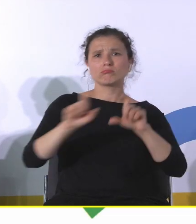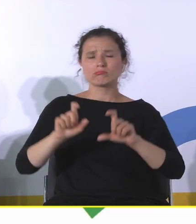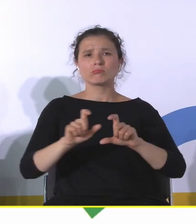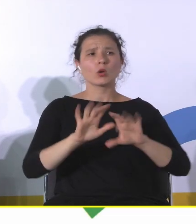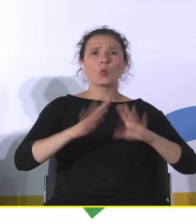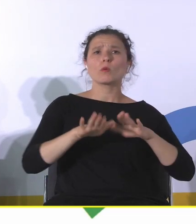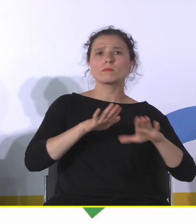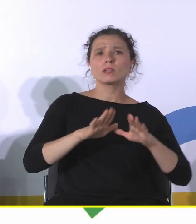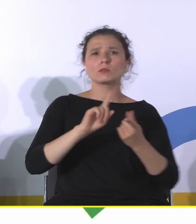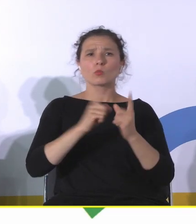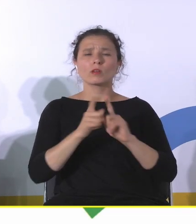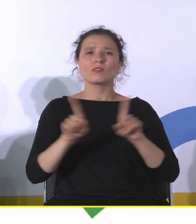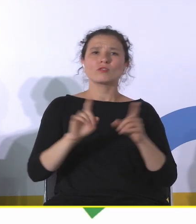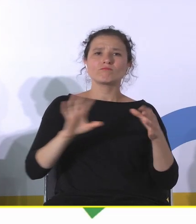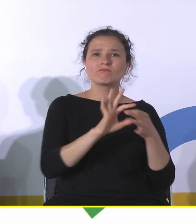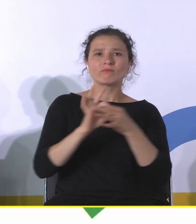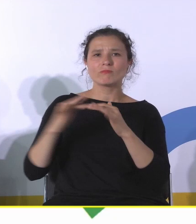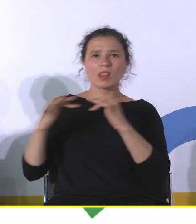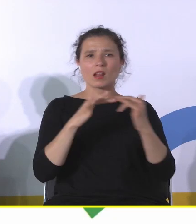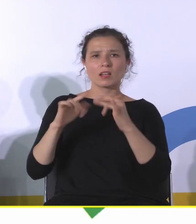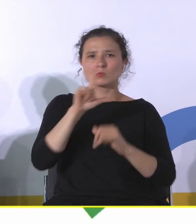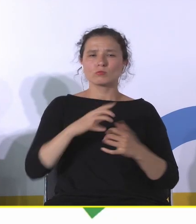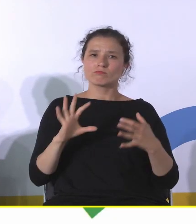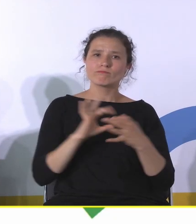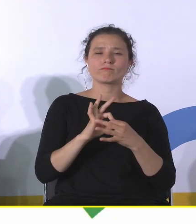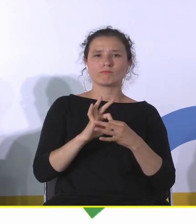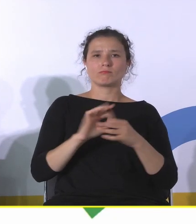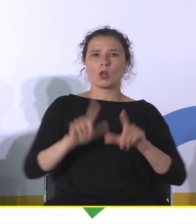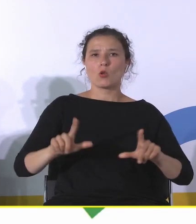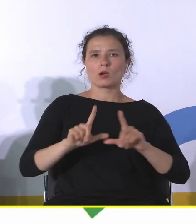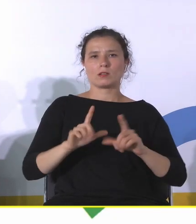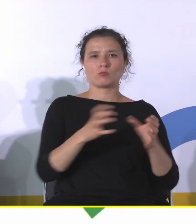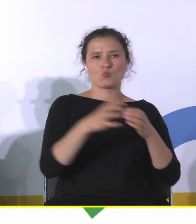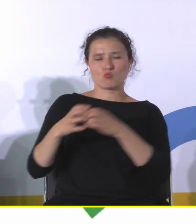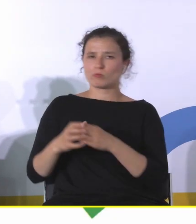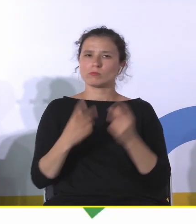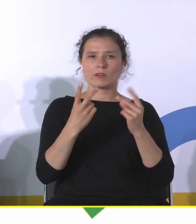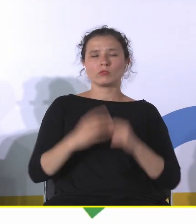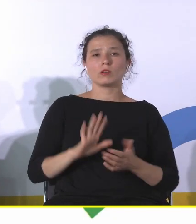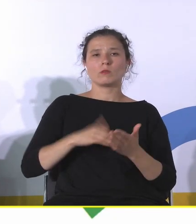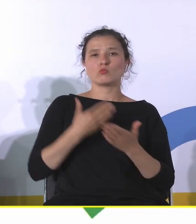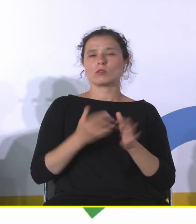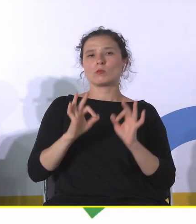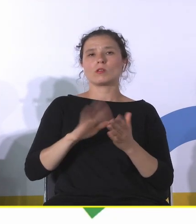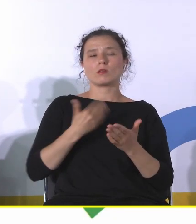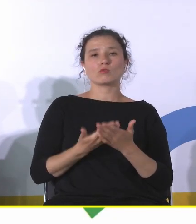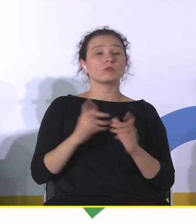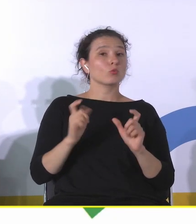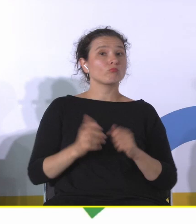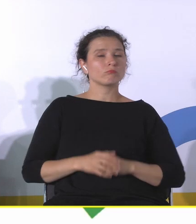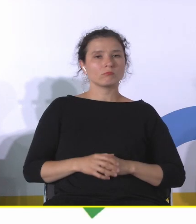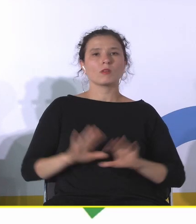zacieśniania więzi społecznych, właśnie tych lokalnych społeczności jest szalenie ważne. Takim dobrym przykładem może być chociażby muzeum